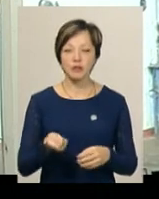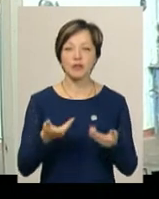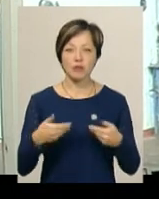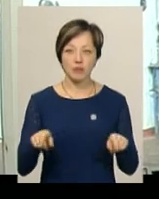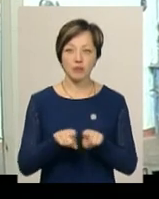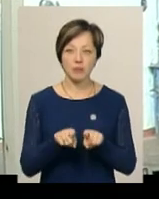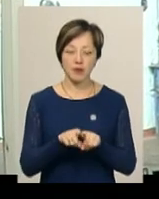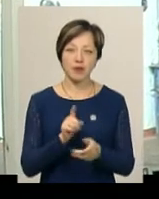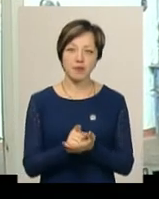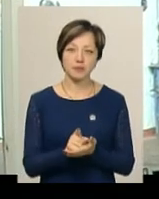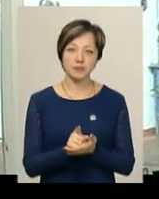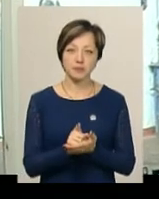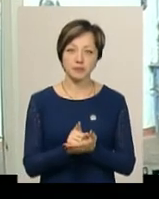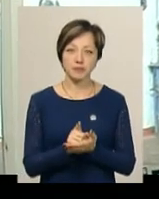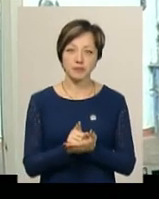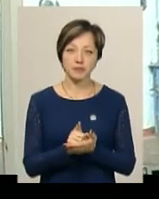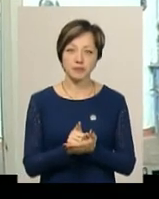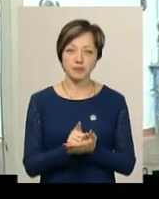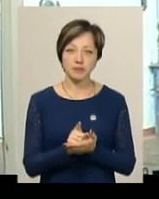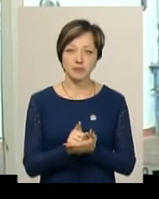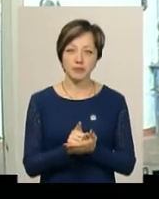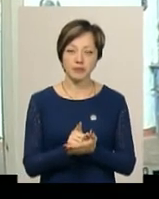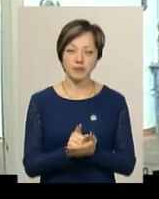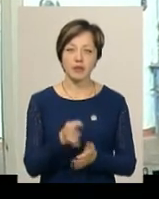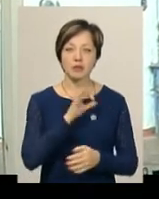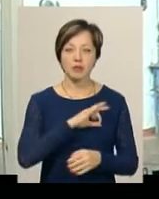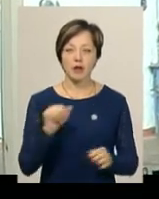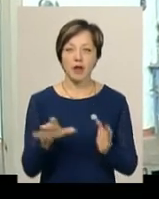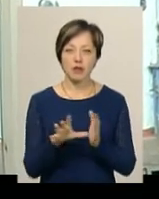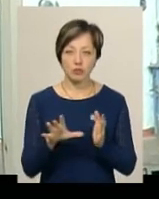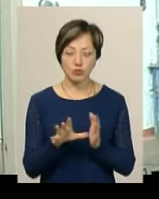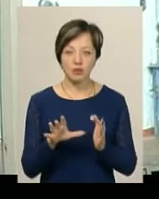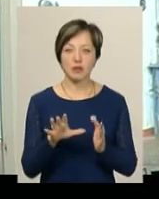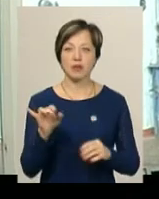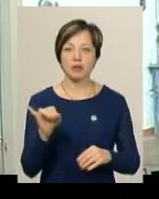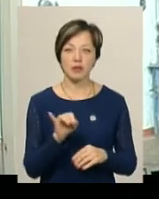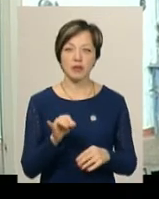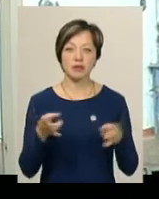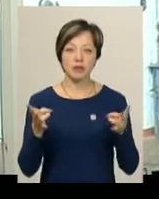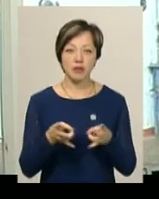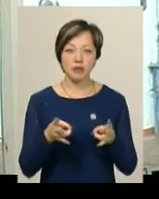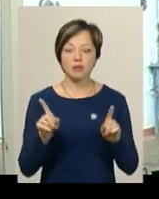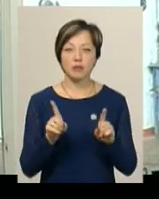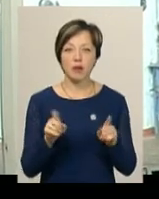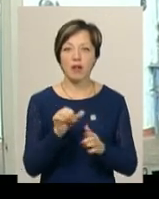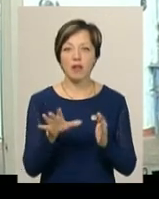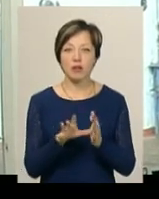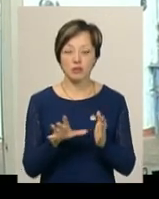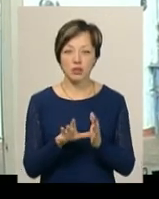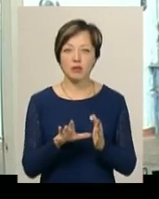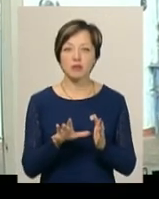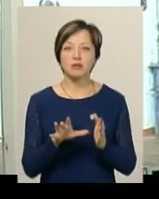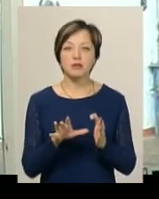маємо для власного споживання електроенергію і пар. І надошок електроенергії виробу, такими